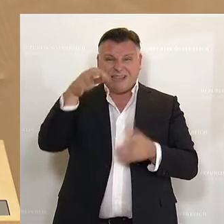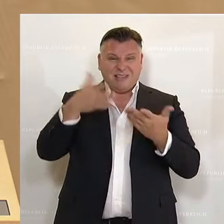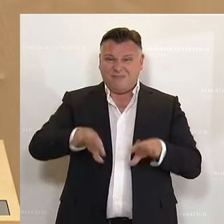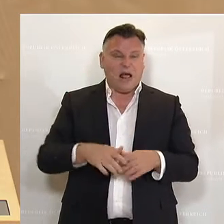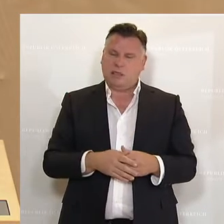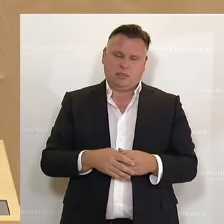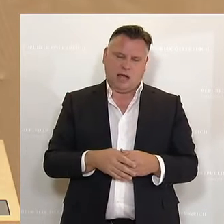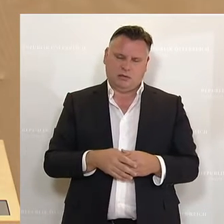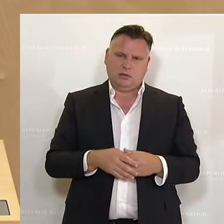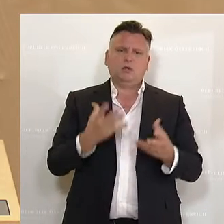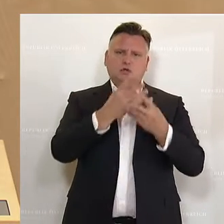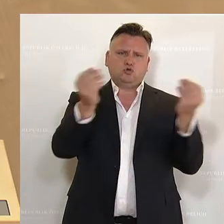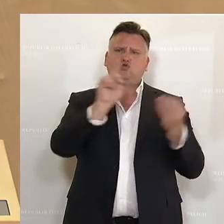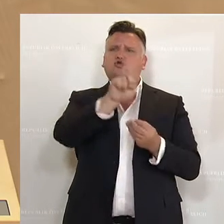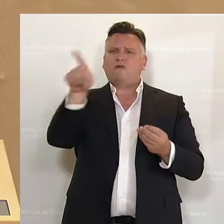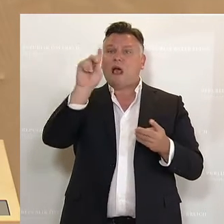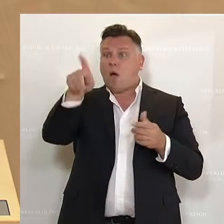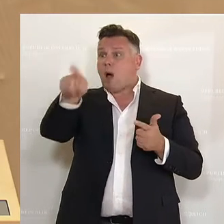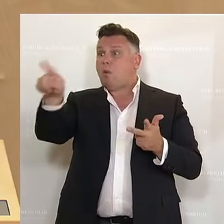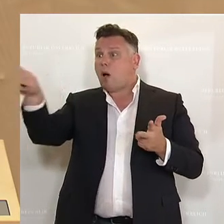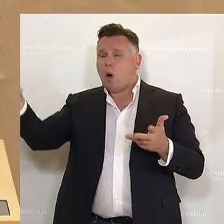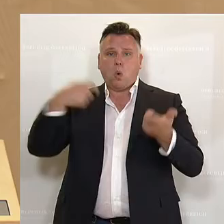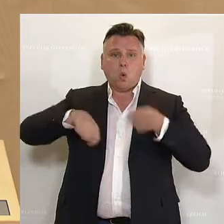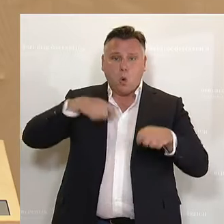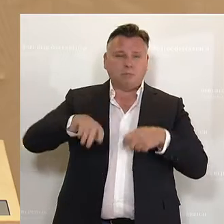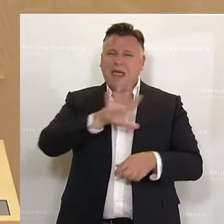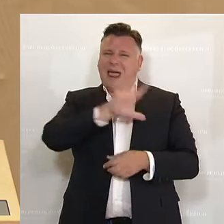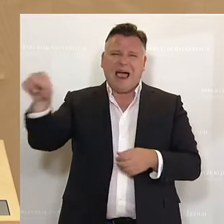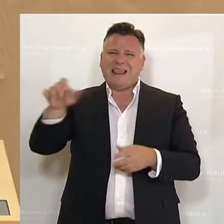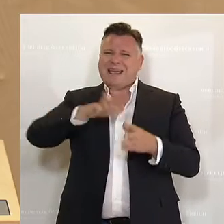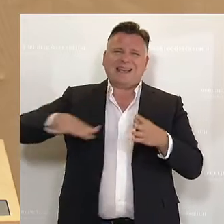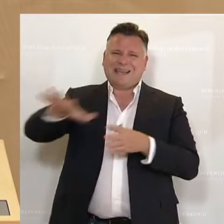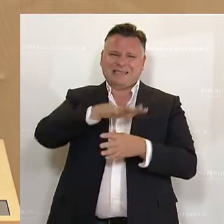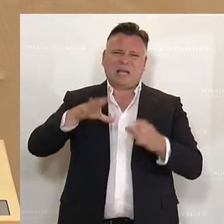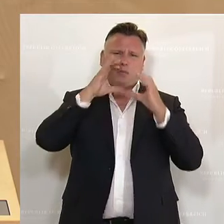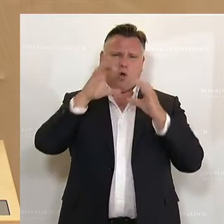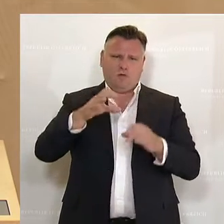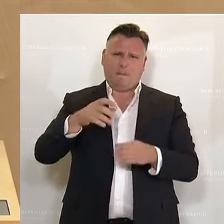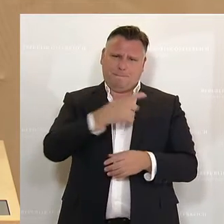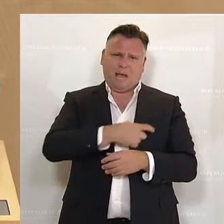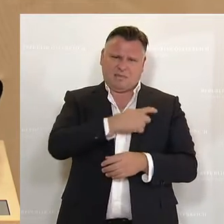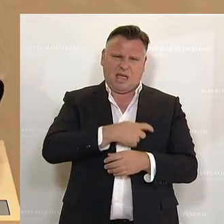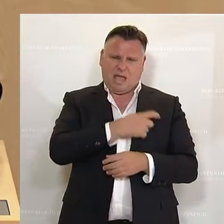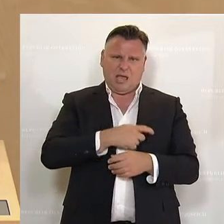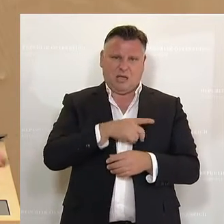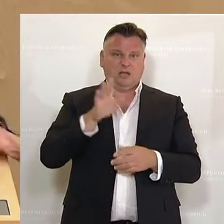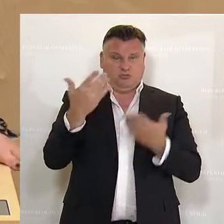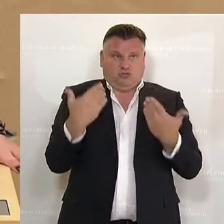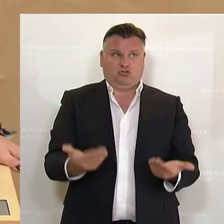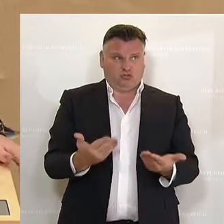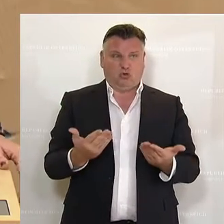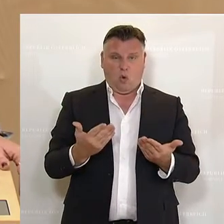Dafür sind viel zu viele Personen involviert. Eine ganze Partei ist involviert. Und dieser Politikstil, er hat System.